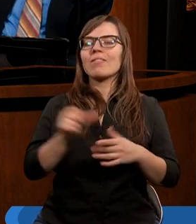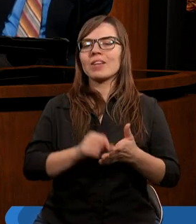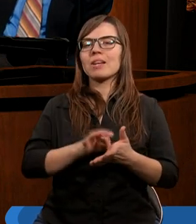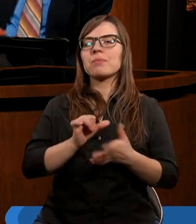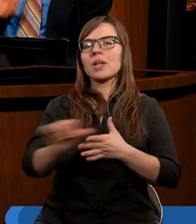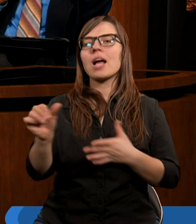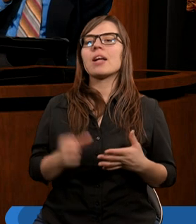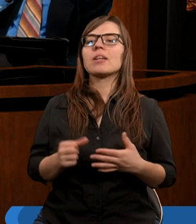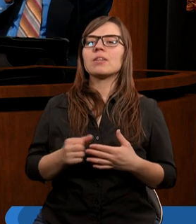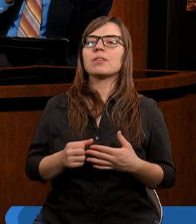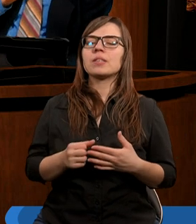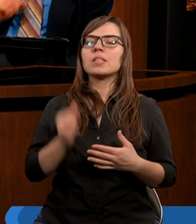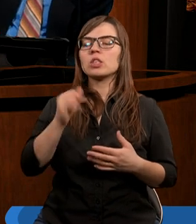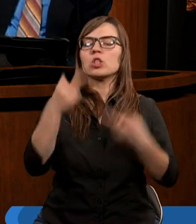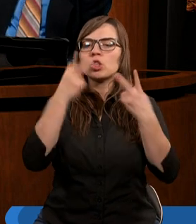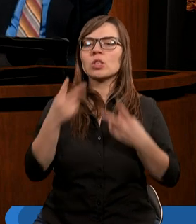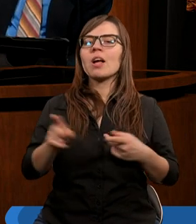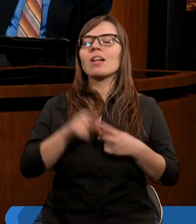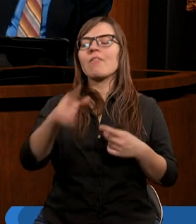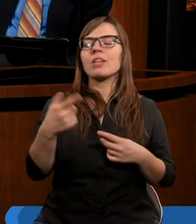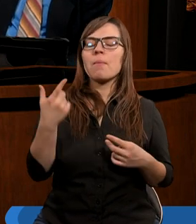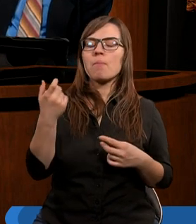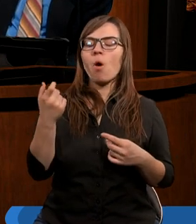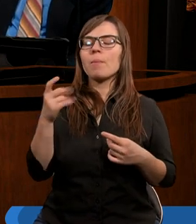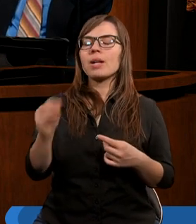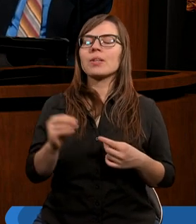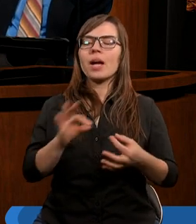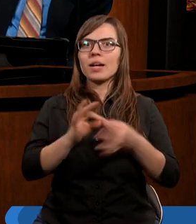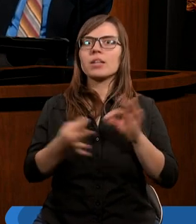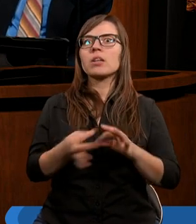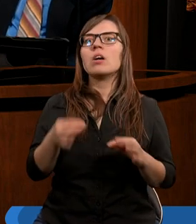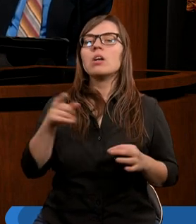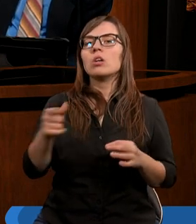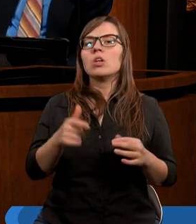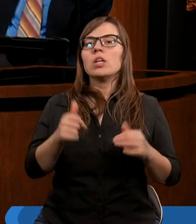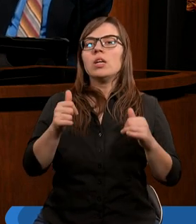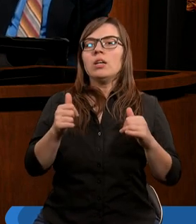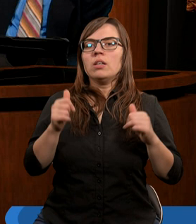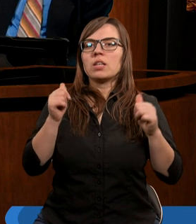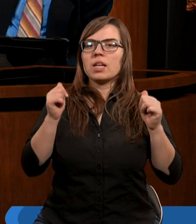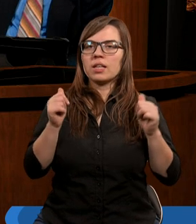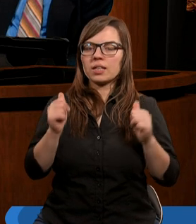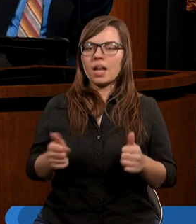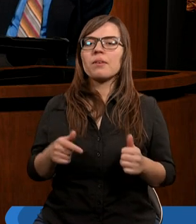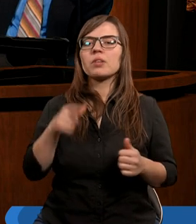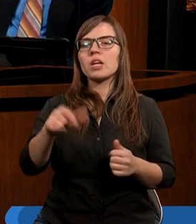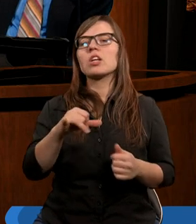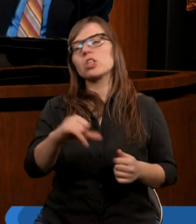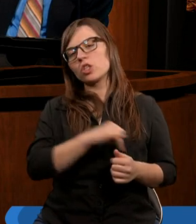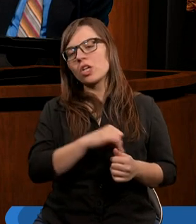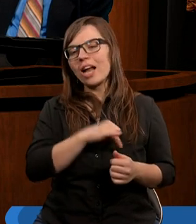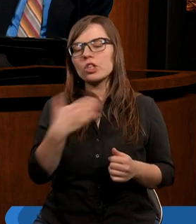nasz. Z tym, że Janusz powiedział ciekawą rzecz. W tym momencie nie jest się sprawiedliwym i